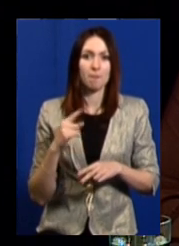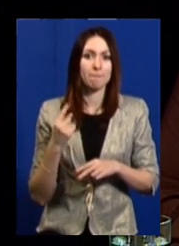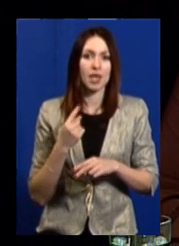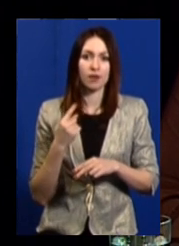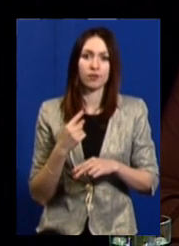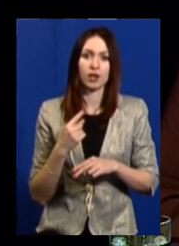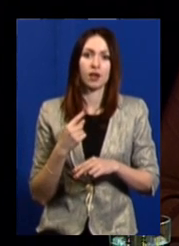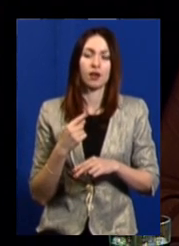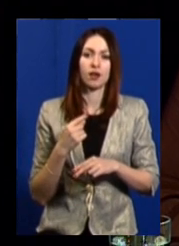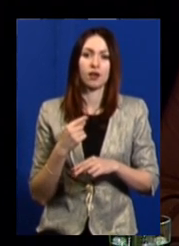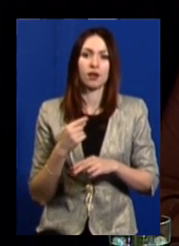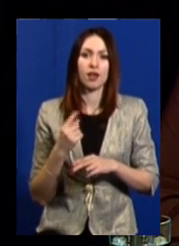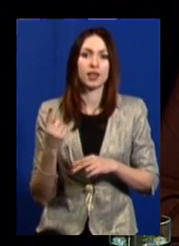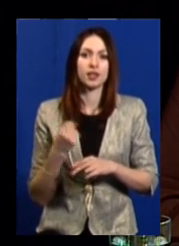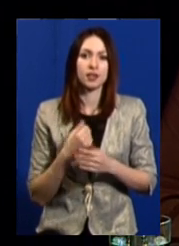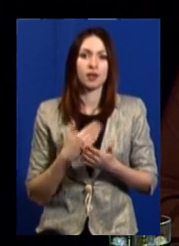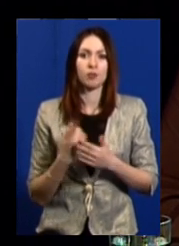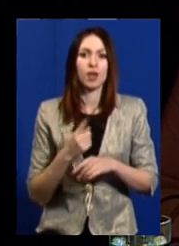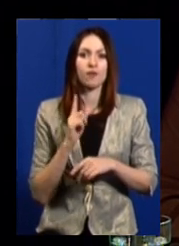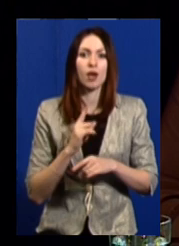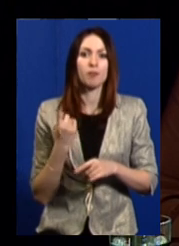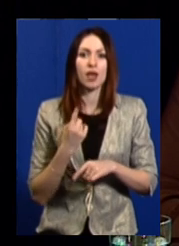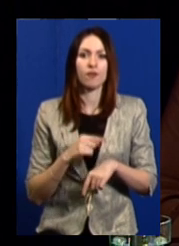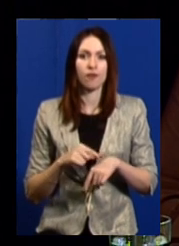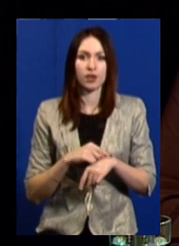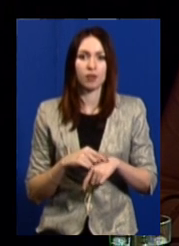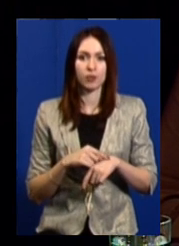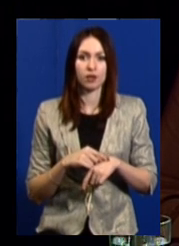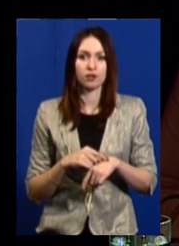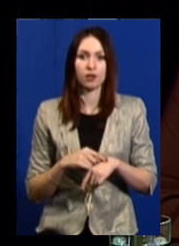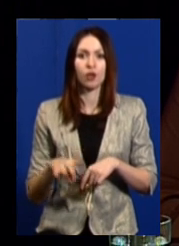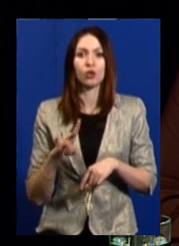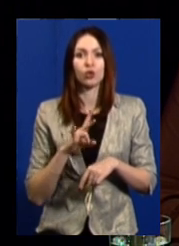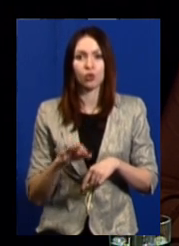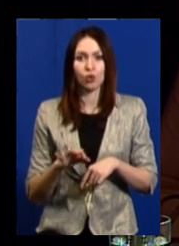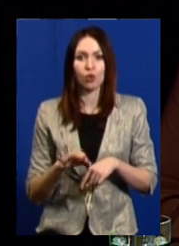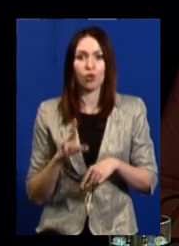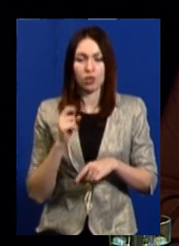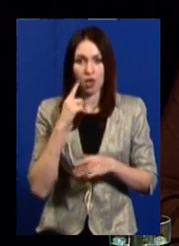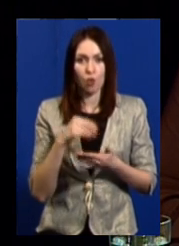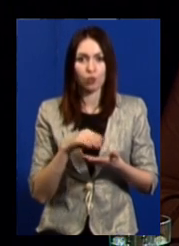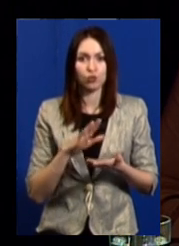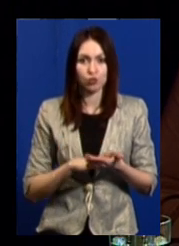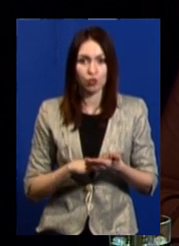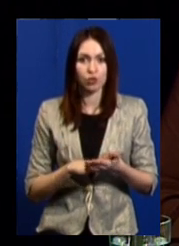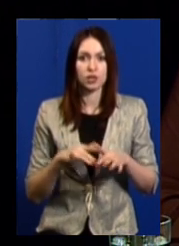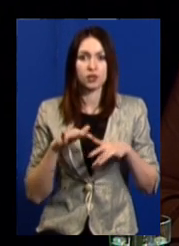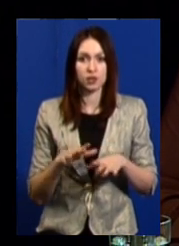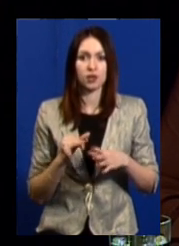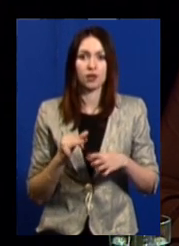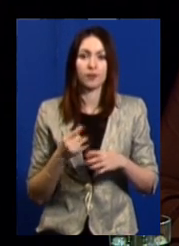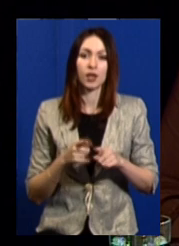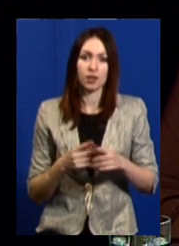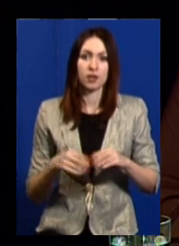тижні, в перший час, в перші тижні. Але ж на обліку служби у справах дітей ця родина,